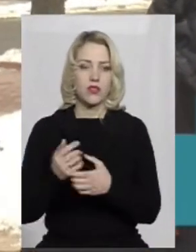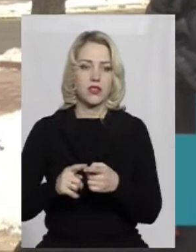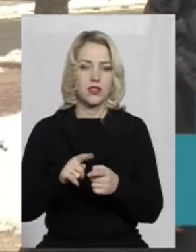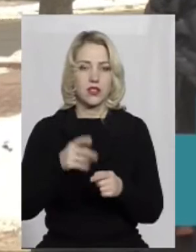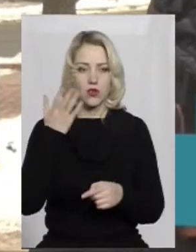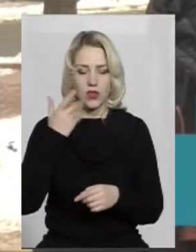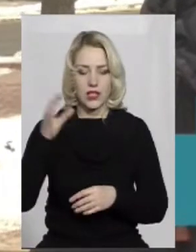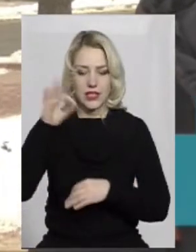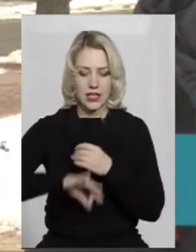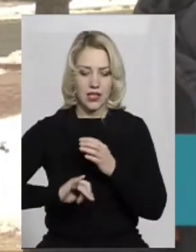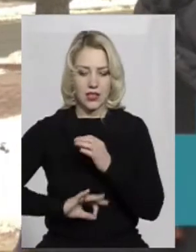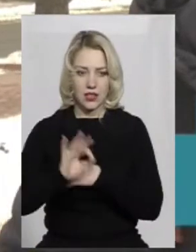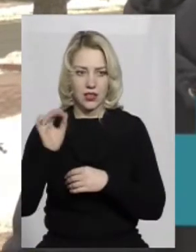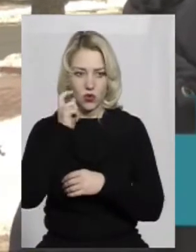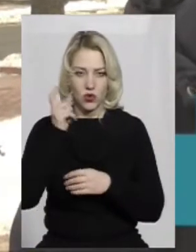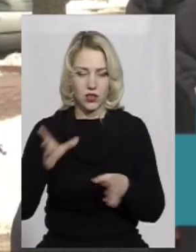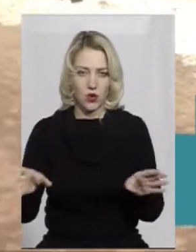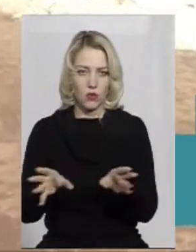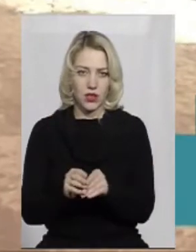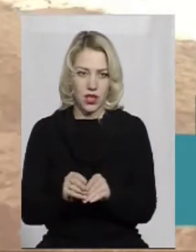Західна і Східна Україна об'єднались.